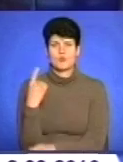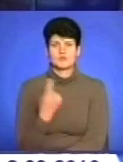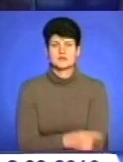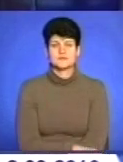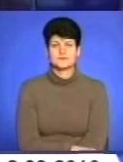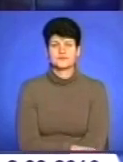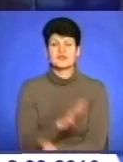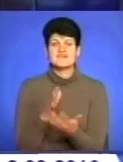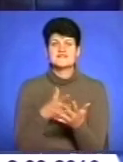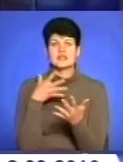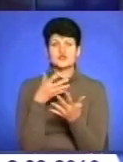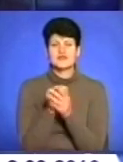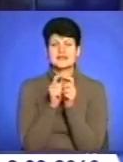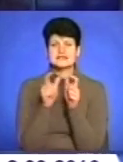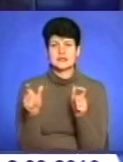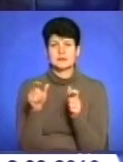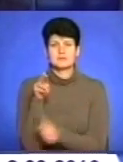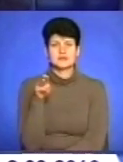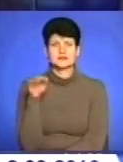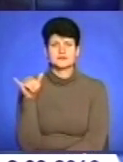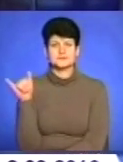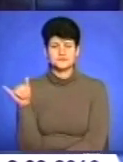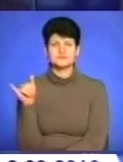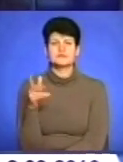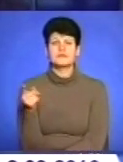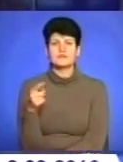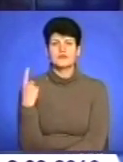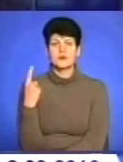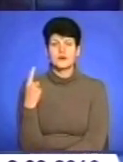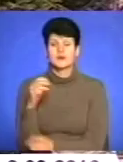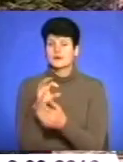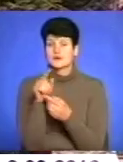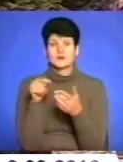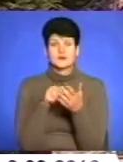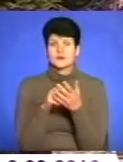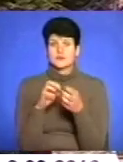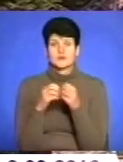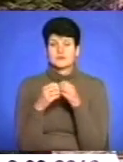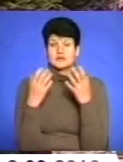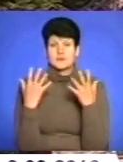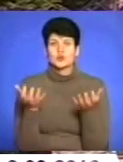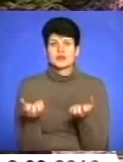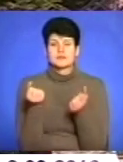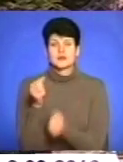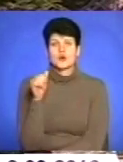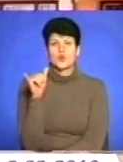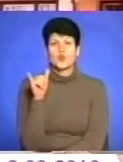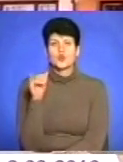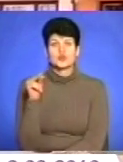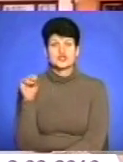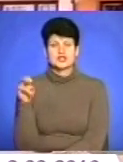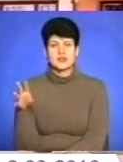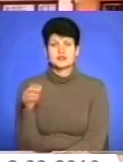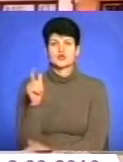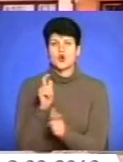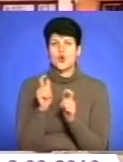Фінансування закладів професійно-технічної освіти на Тернопільщині під загрозою. Утримання училищ та коледжів цьогоріч лягає на плечі